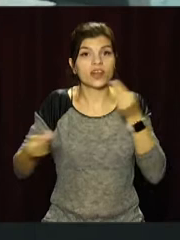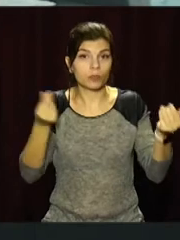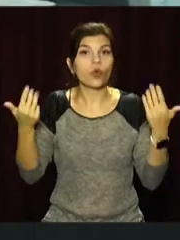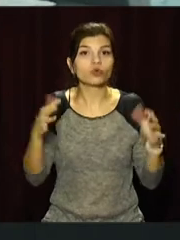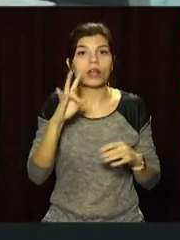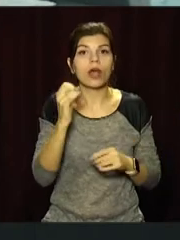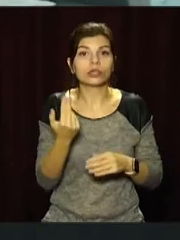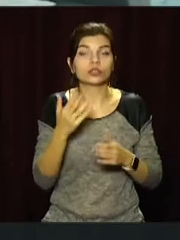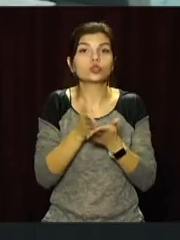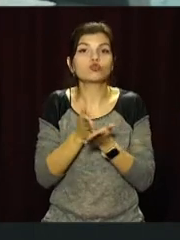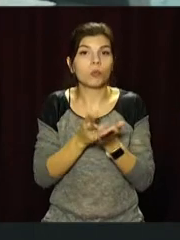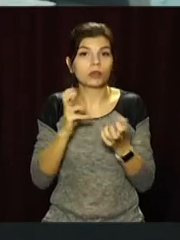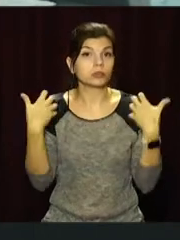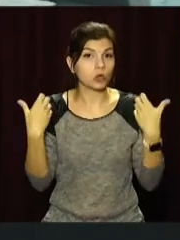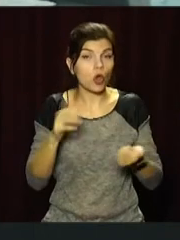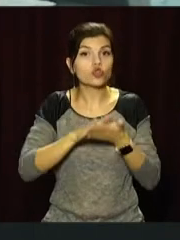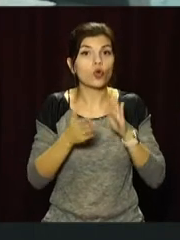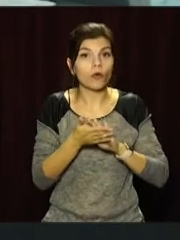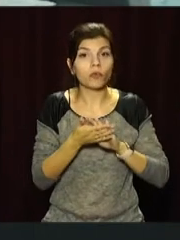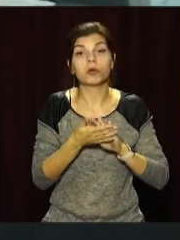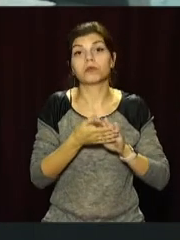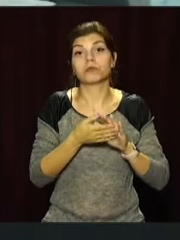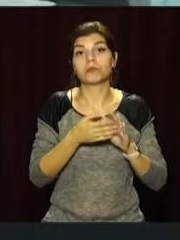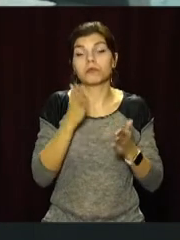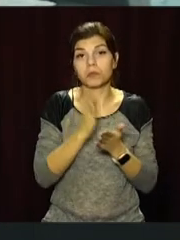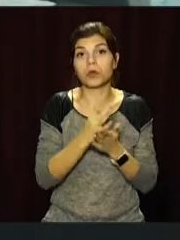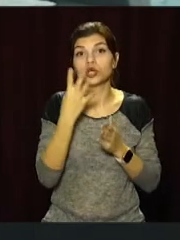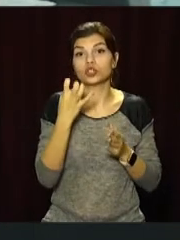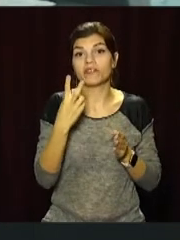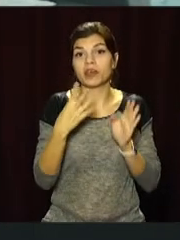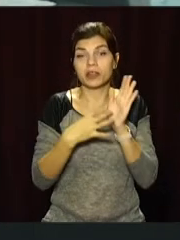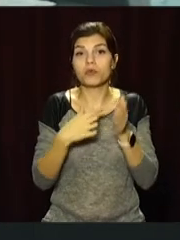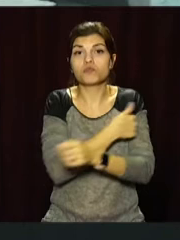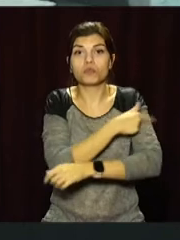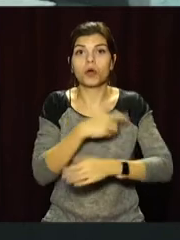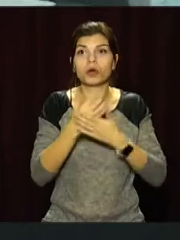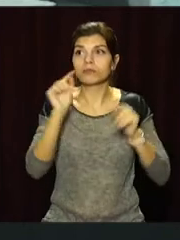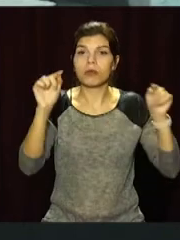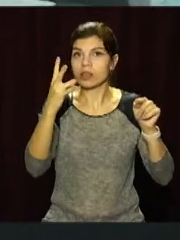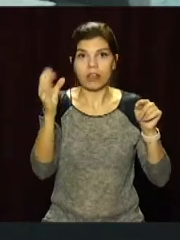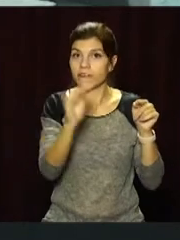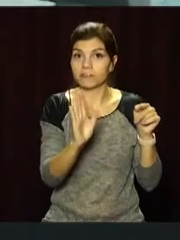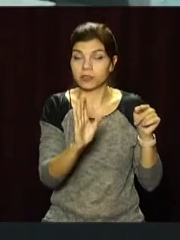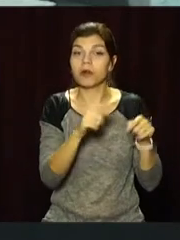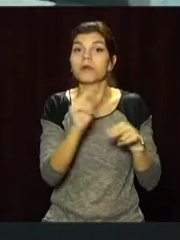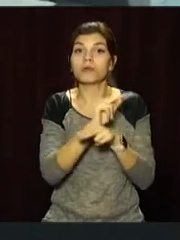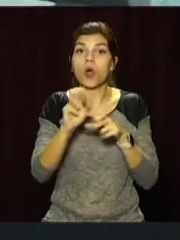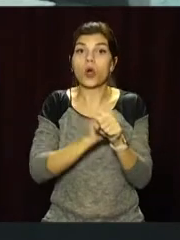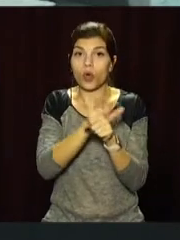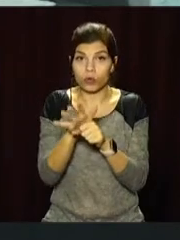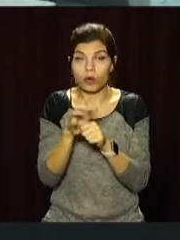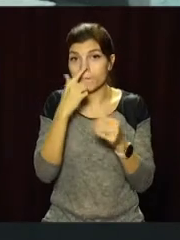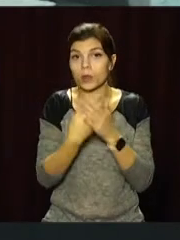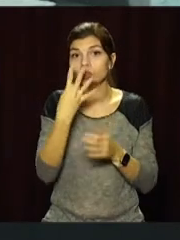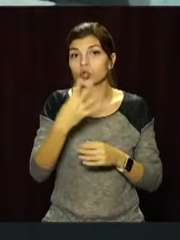Національна служба здоров'я. Договір з НСЗУ мають 429 медзакладів України. Лікують хворих з коронавірусом